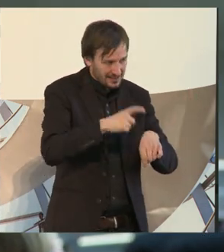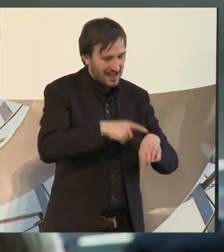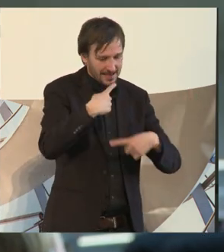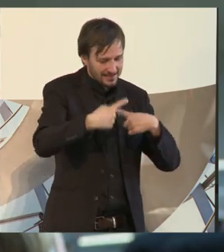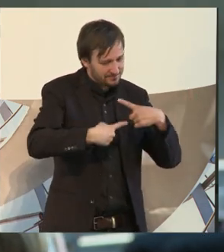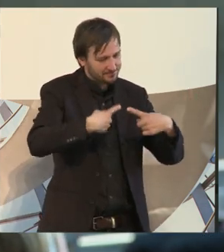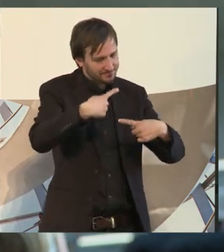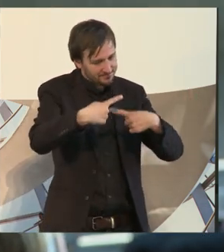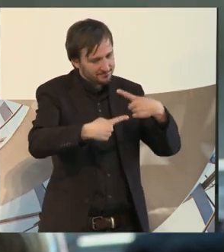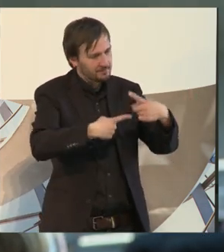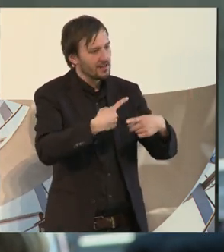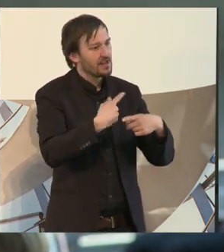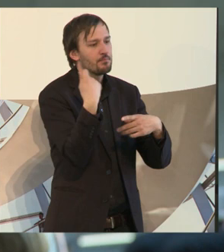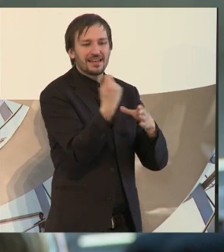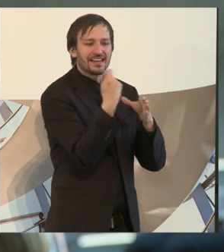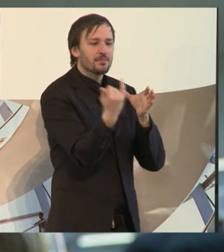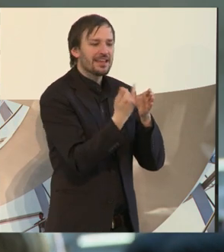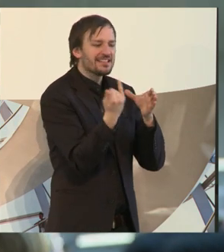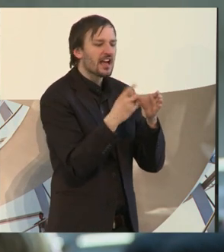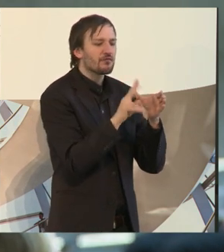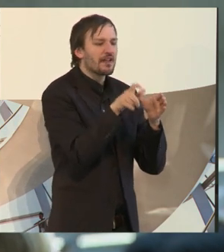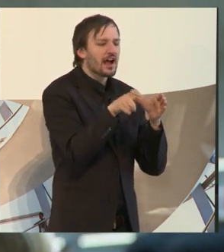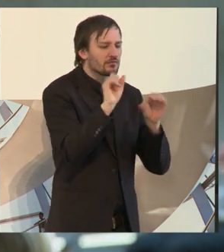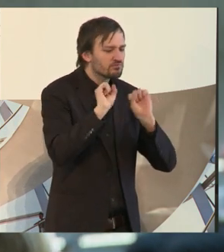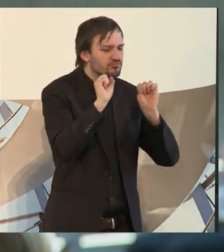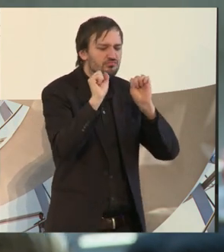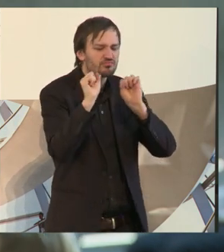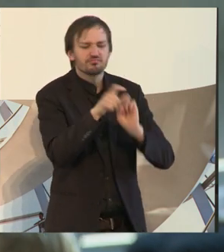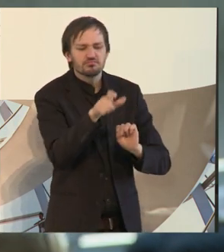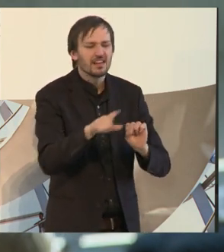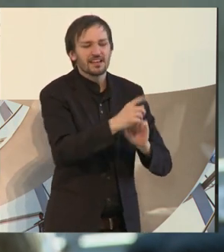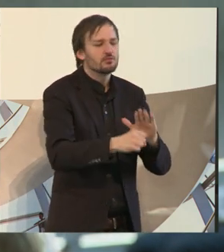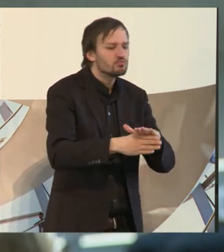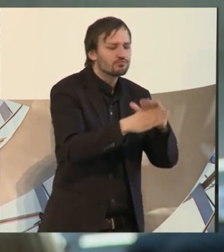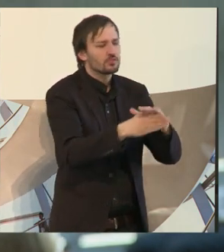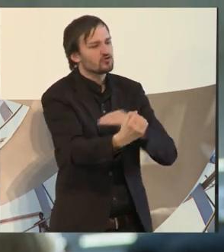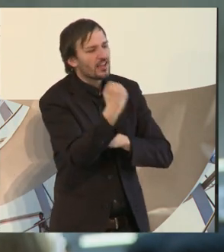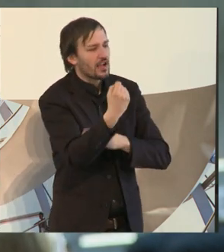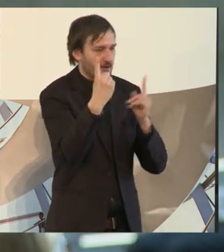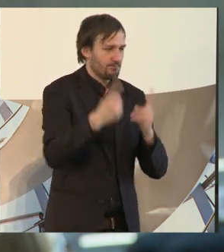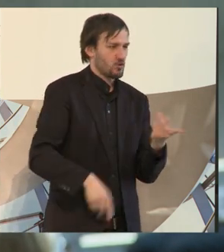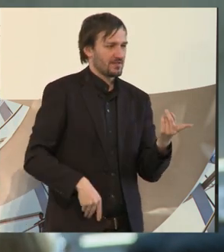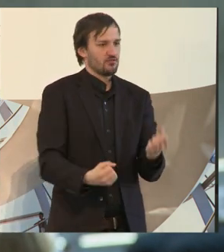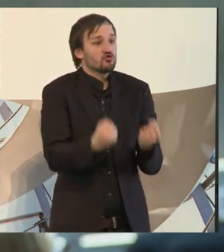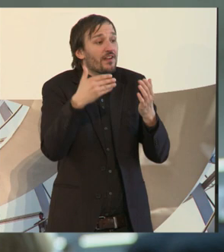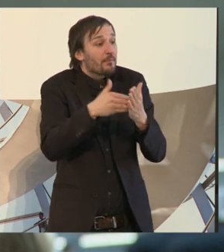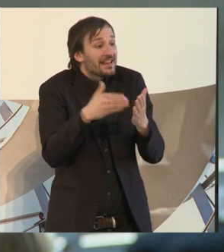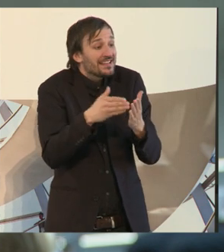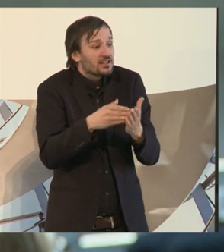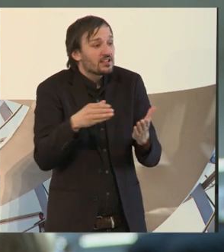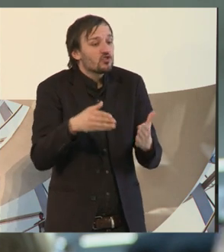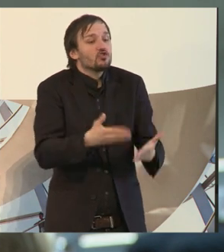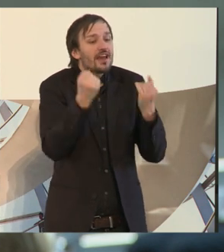Stärkung innerbetrieblicher Akteure und das ist die Schwerbehindertenvertretung mit Sicherheit ein ganz großes Fund.